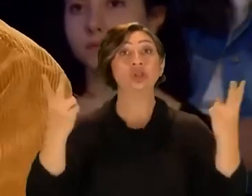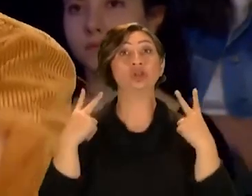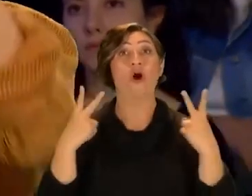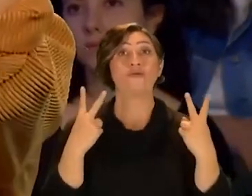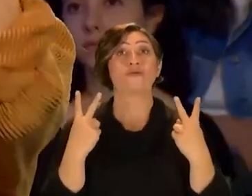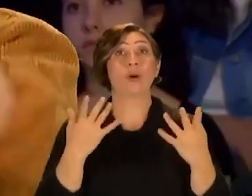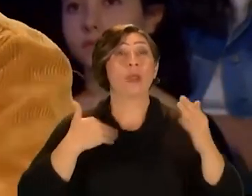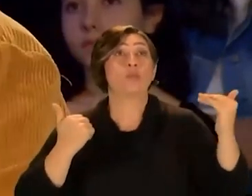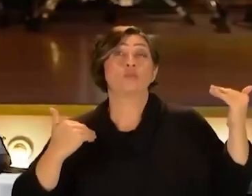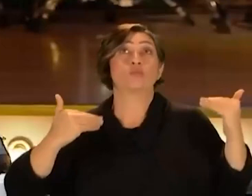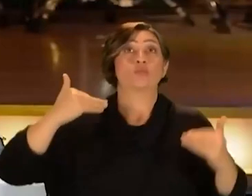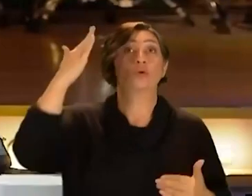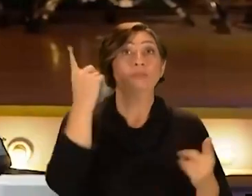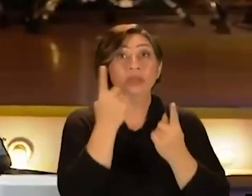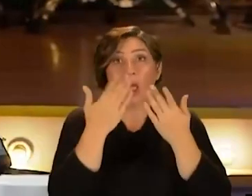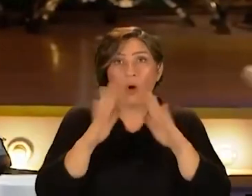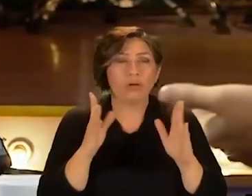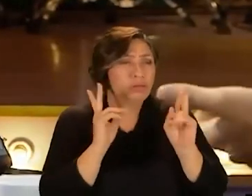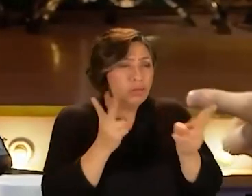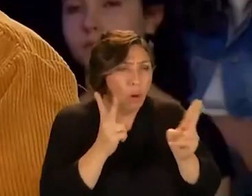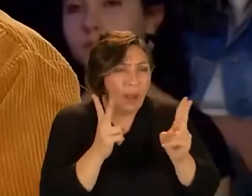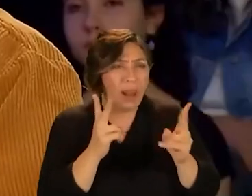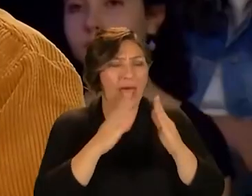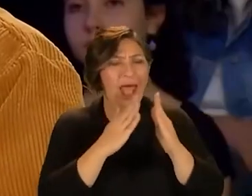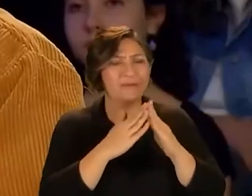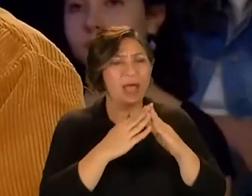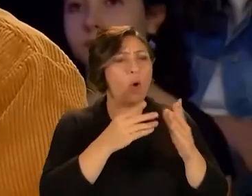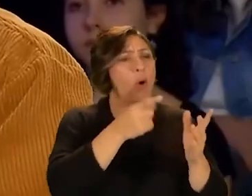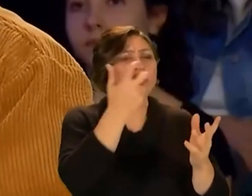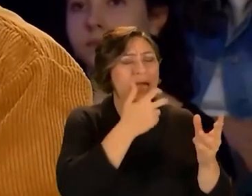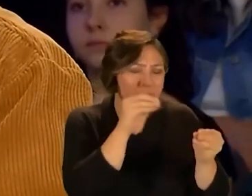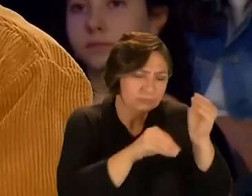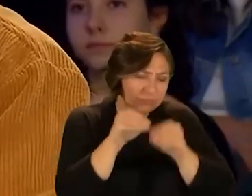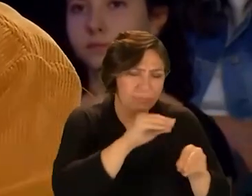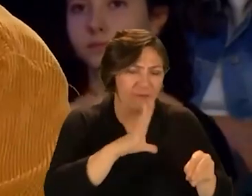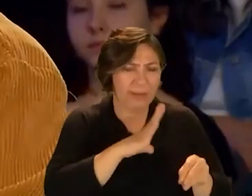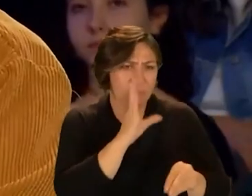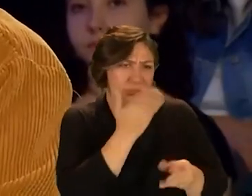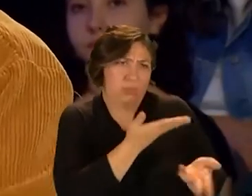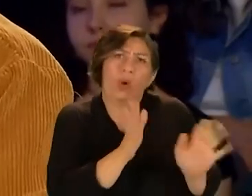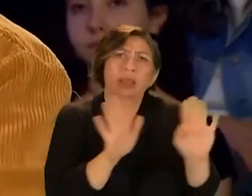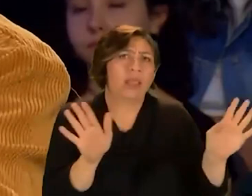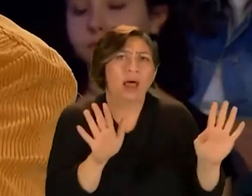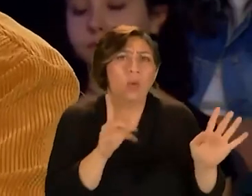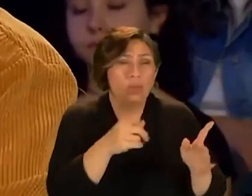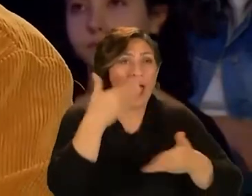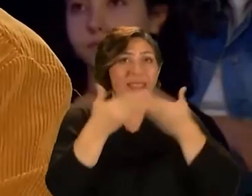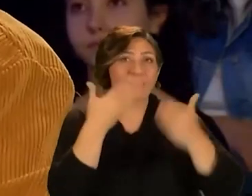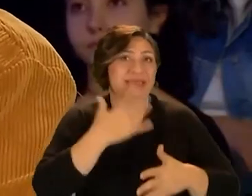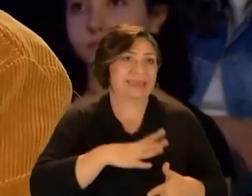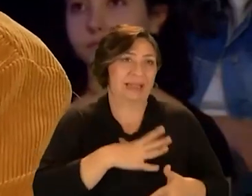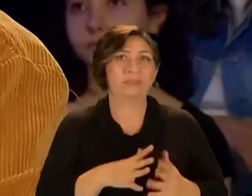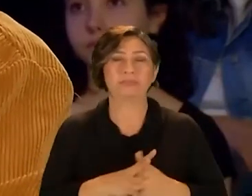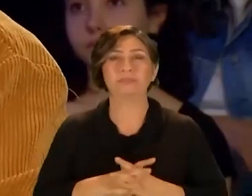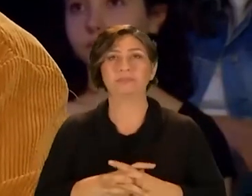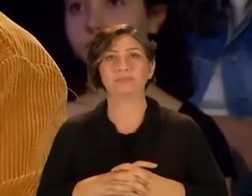şovlar ve işte beni böyle ilahlaştıran bir durum yok Çok normal işte zaten evinde o bestisini yapan çocuk var sahnede de Hani onu anlatmak